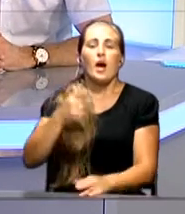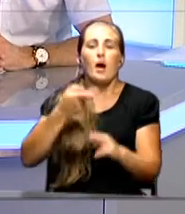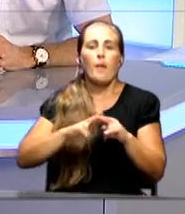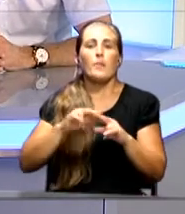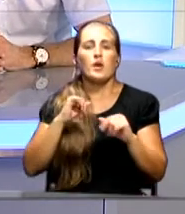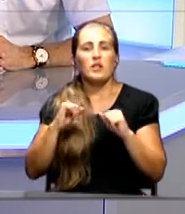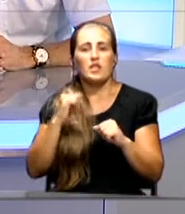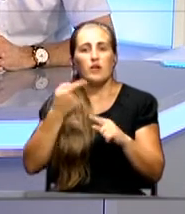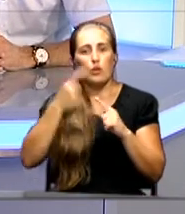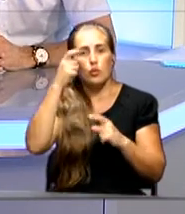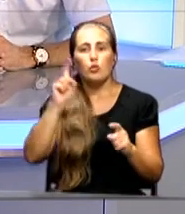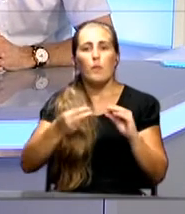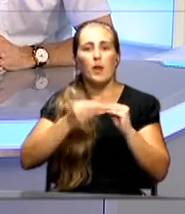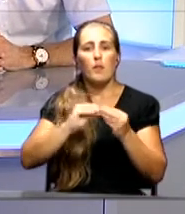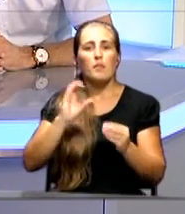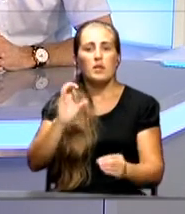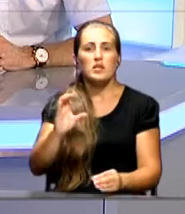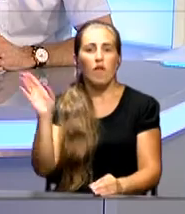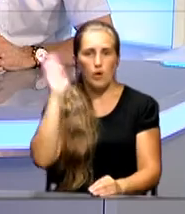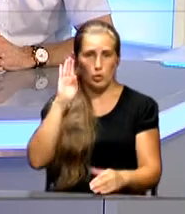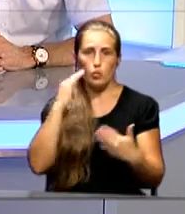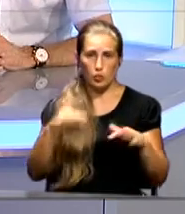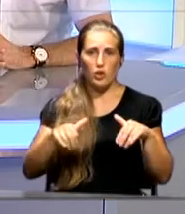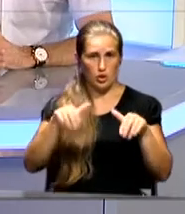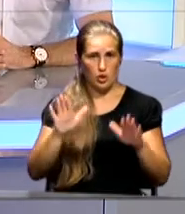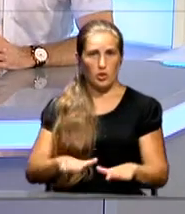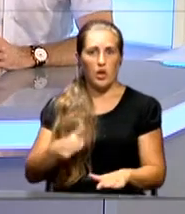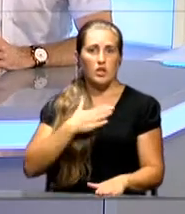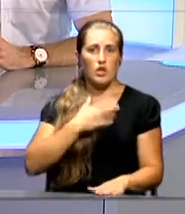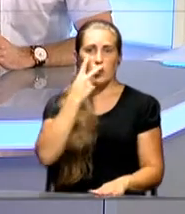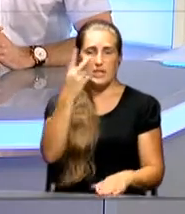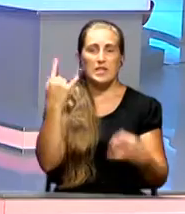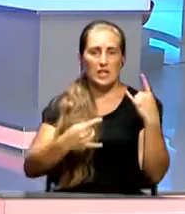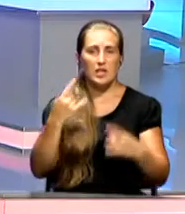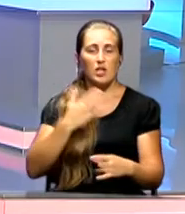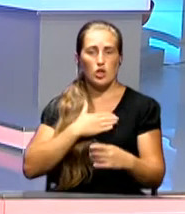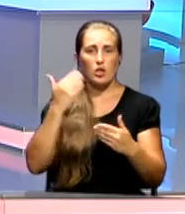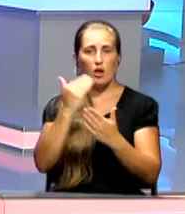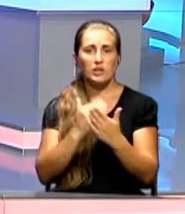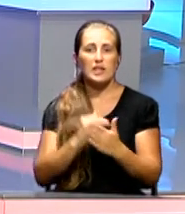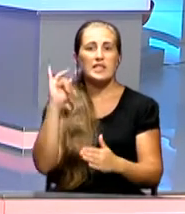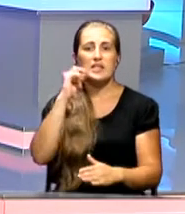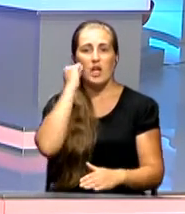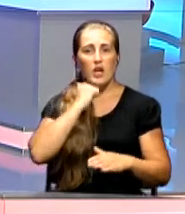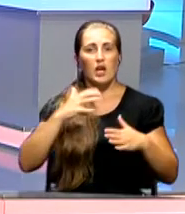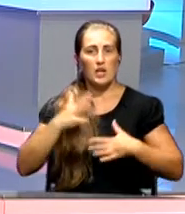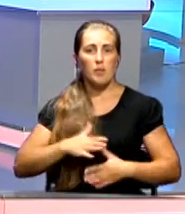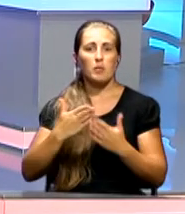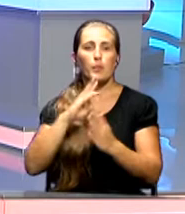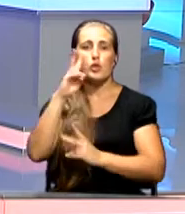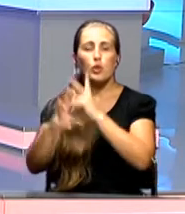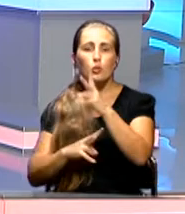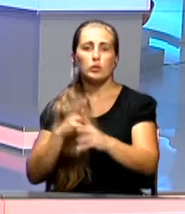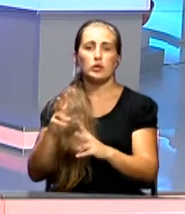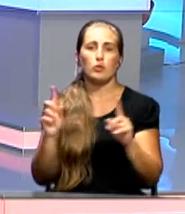рапортовало о том, что проблема с водой в Крыму вроде как бы уже решена. Вот наши зрители, зрители нашего телеканала из Старого Крыма, например, жалуются на то, что